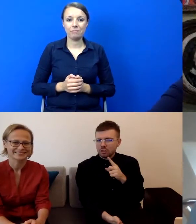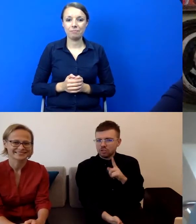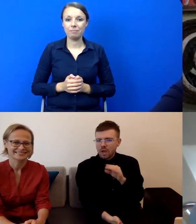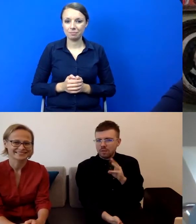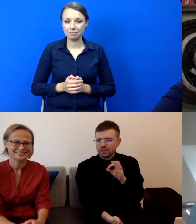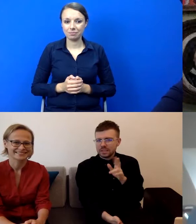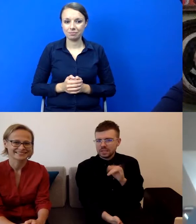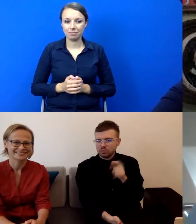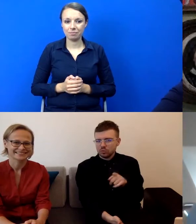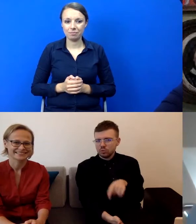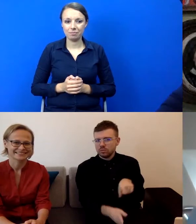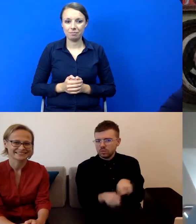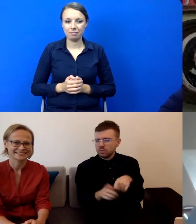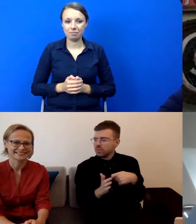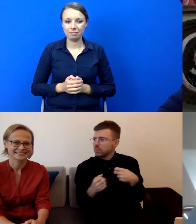Jeszcze Karol.